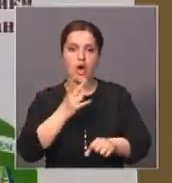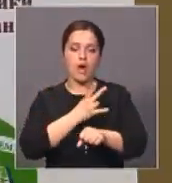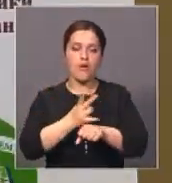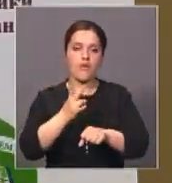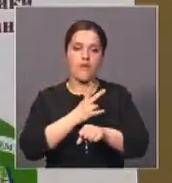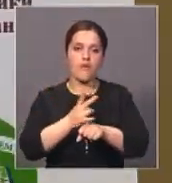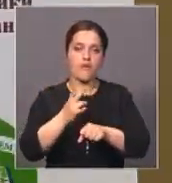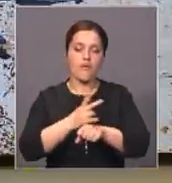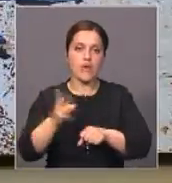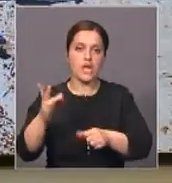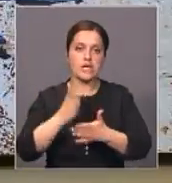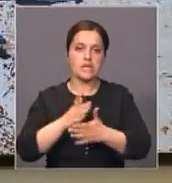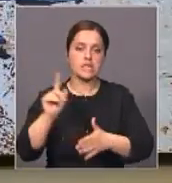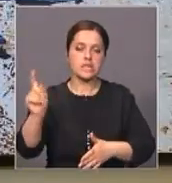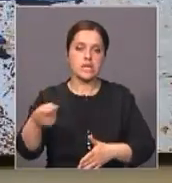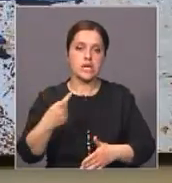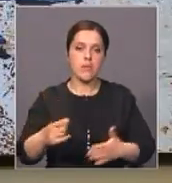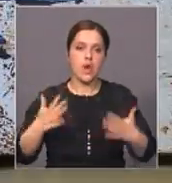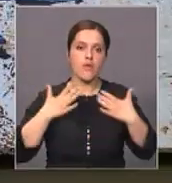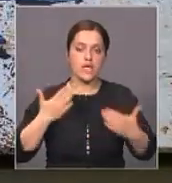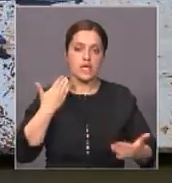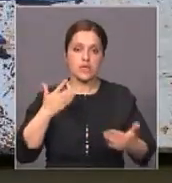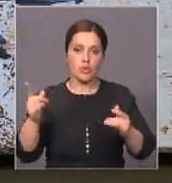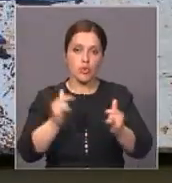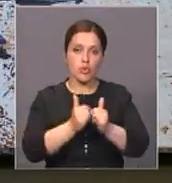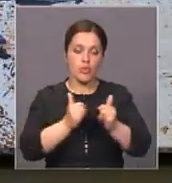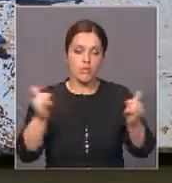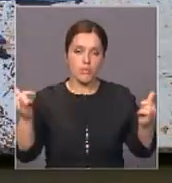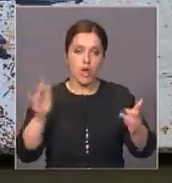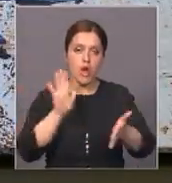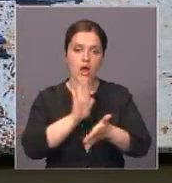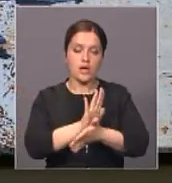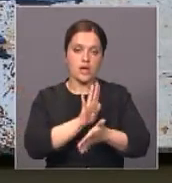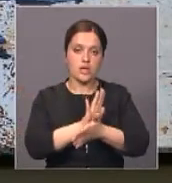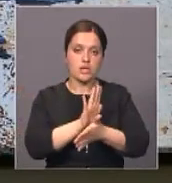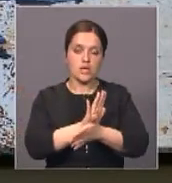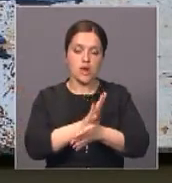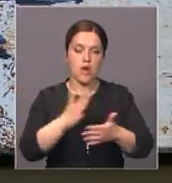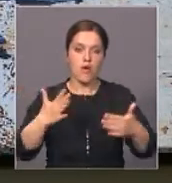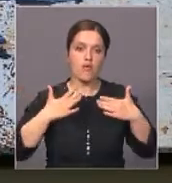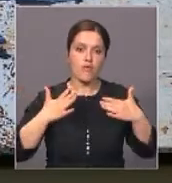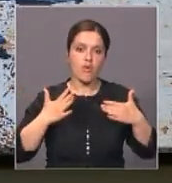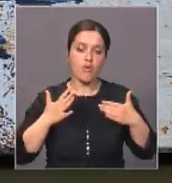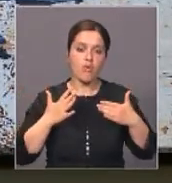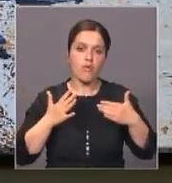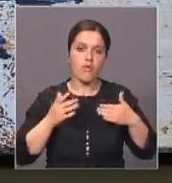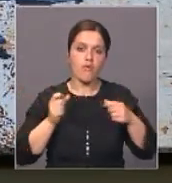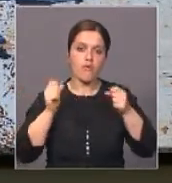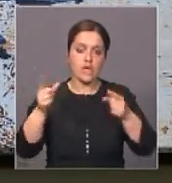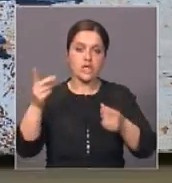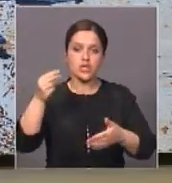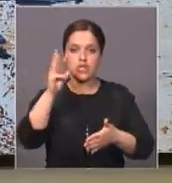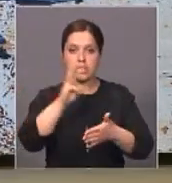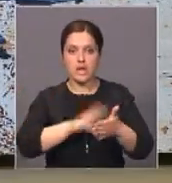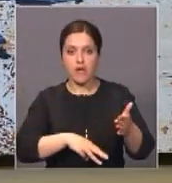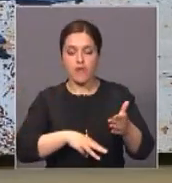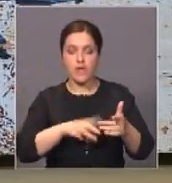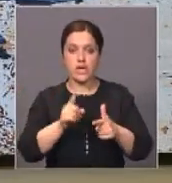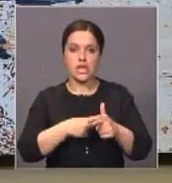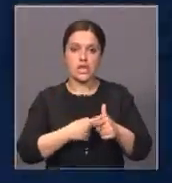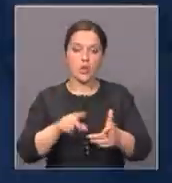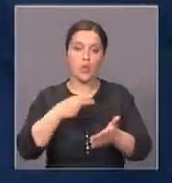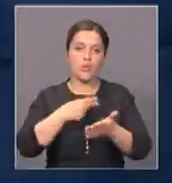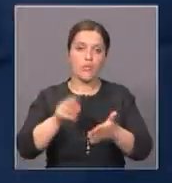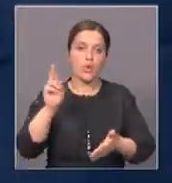ресурсов. Если ты превышаешь эту квоту, то ты должен или заплатить штраф за это превышение, или купить у кого-то